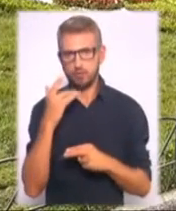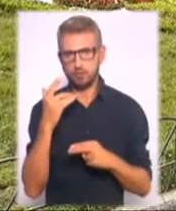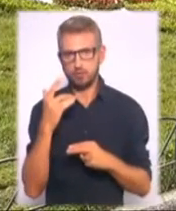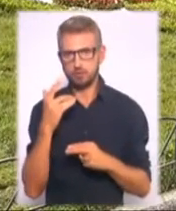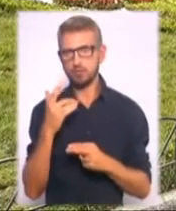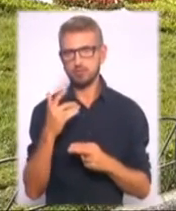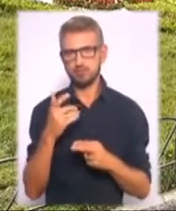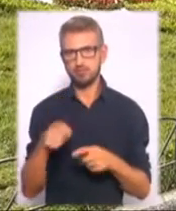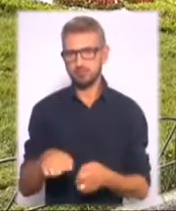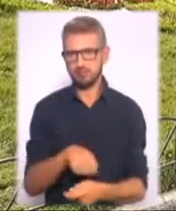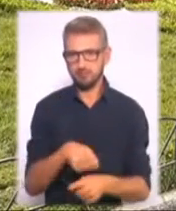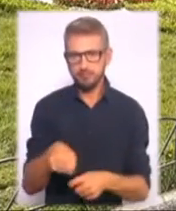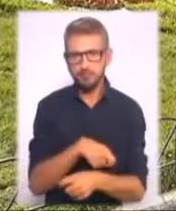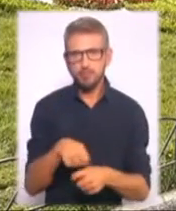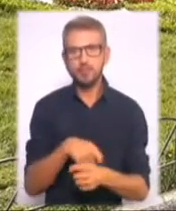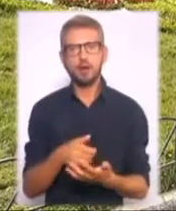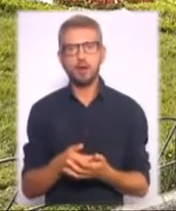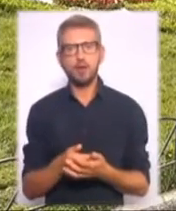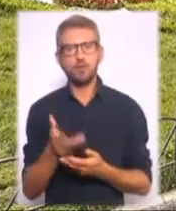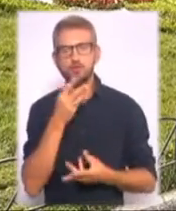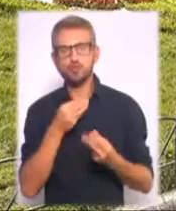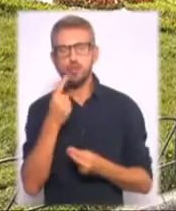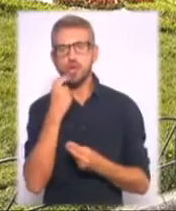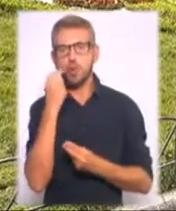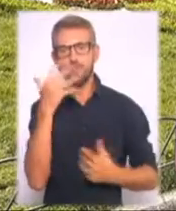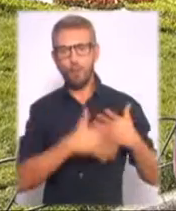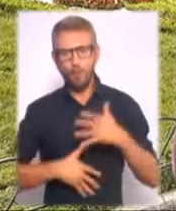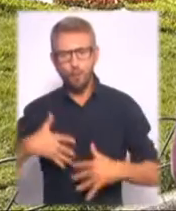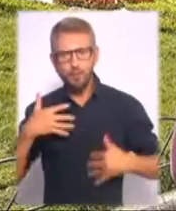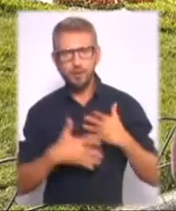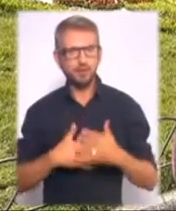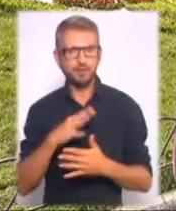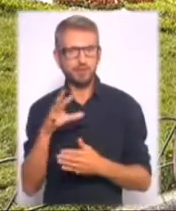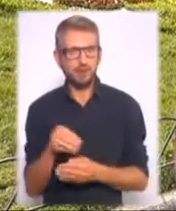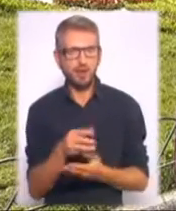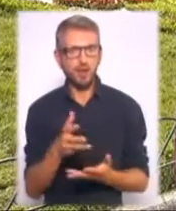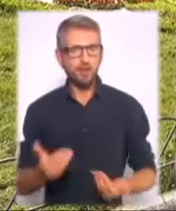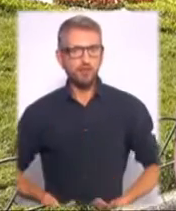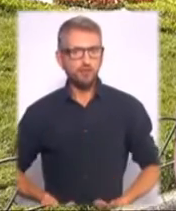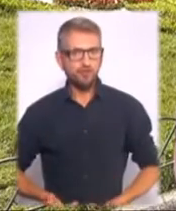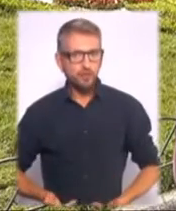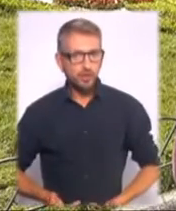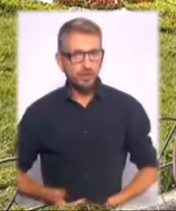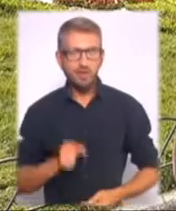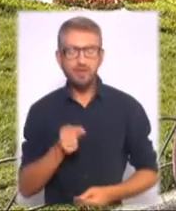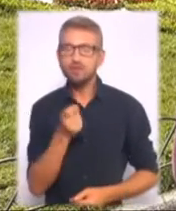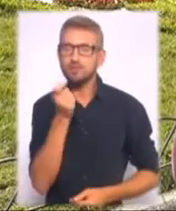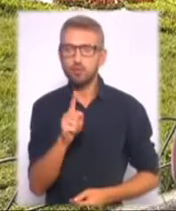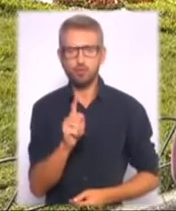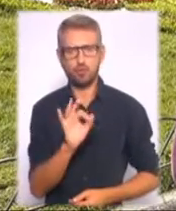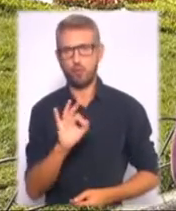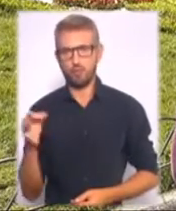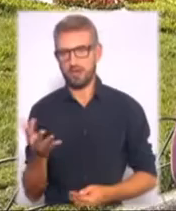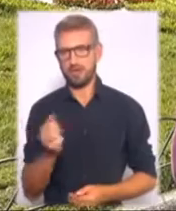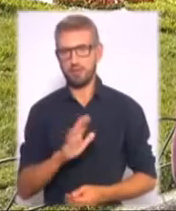кровообіг, загальний наркоз – це все Амосов. І в житті він був безсеребряником, ніколи не брав жодної копійки за свою операцію, все, що він міг взяти,